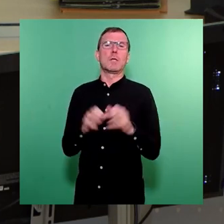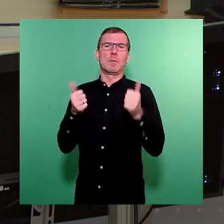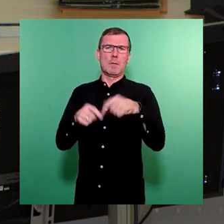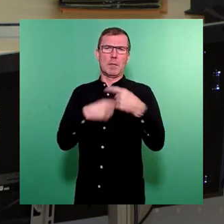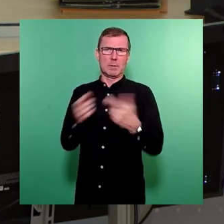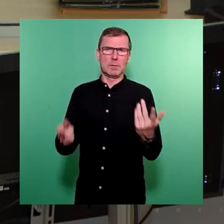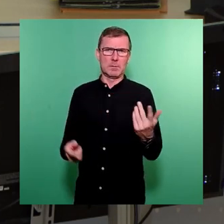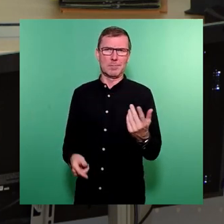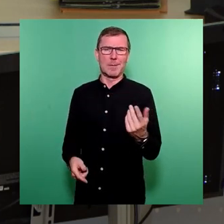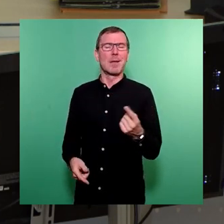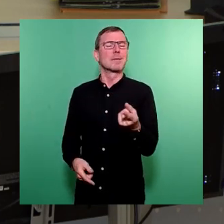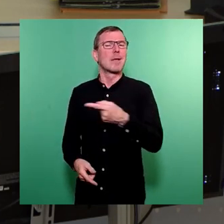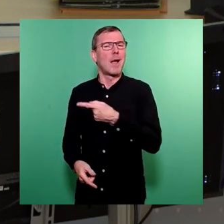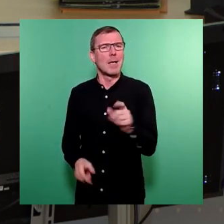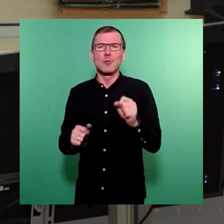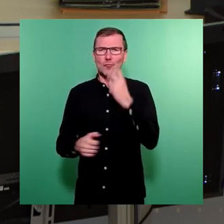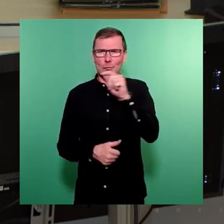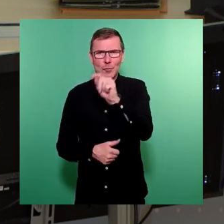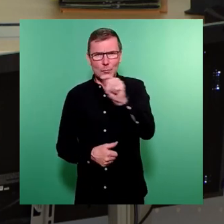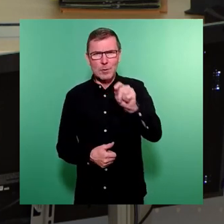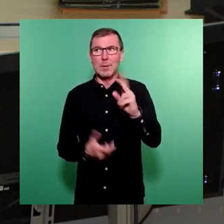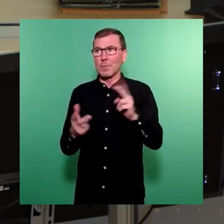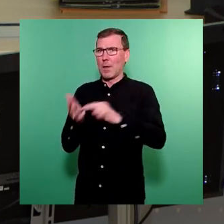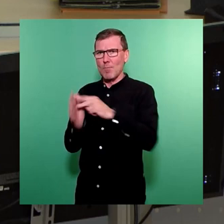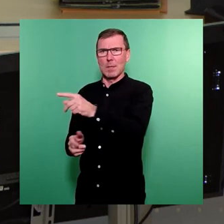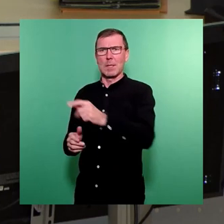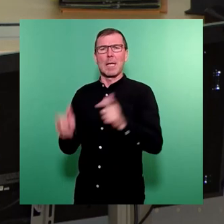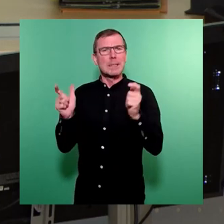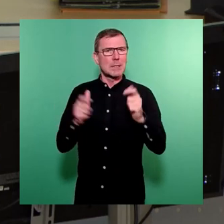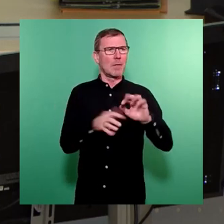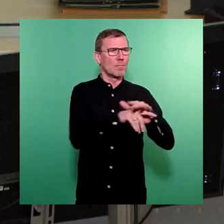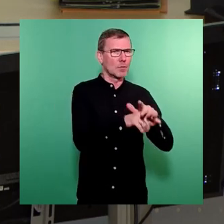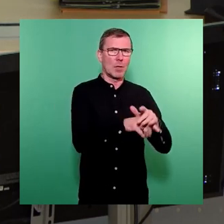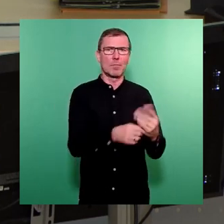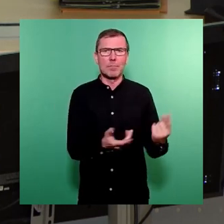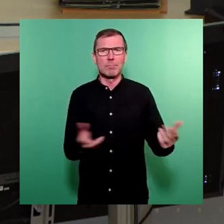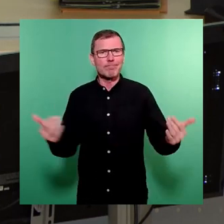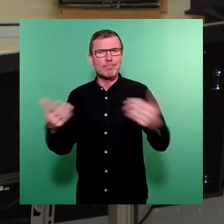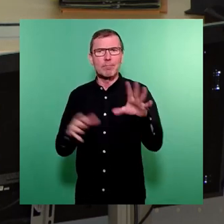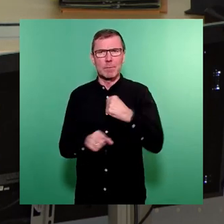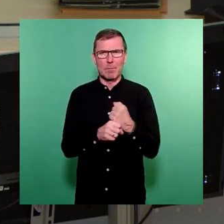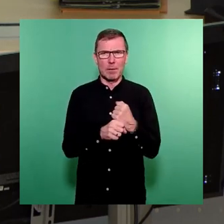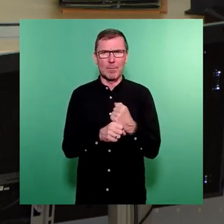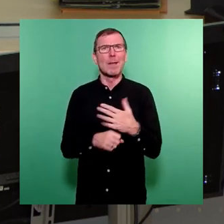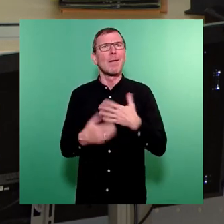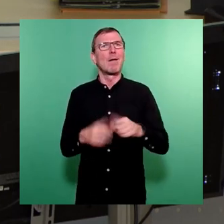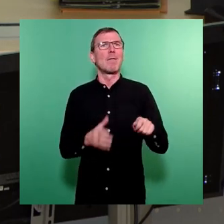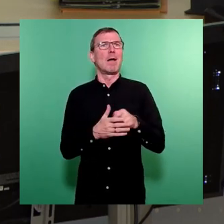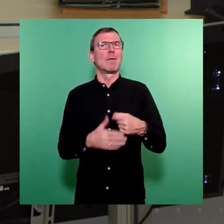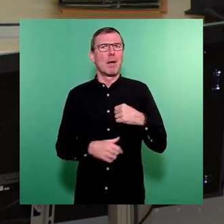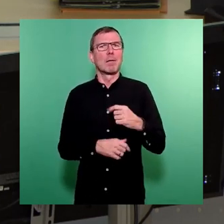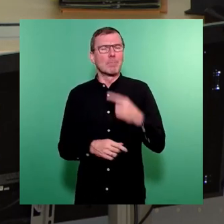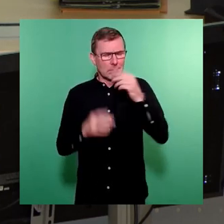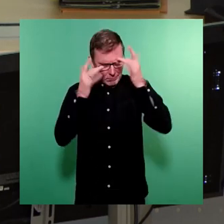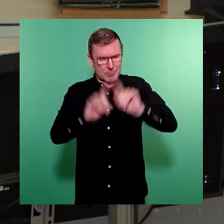sind alle neben den Schutzsuchenden auch Politik, Gesellschaft und Wirtschaft gefordert. Das ist richtig, das tragen wir, wählerfreie Bürger, mit und in diesem